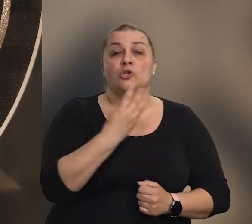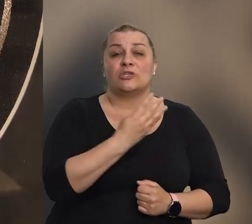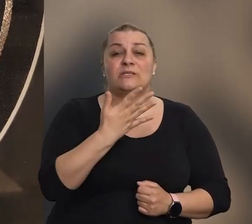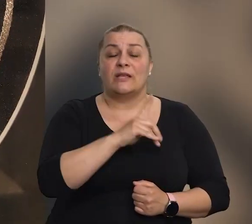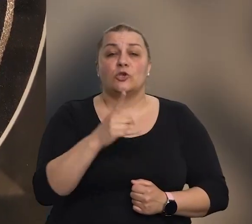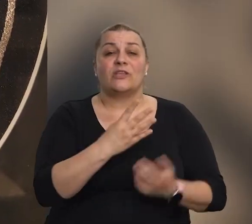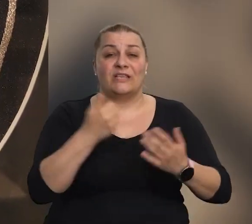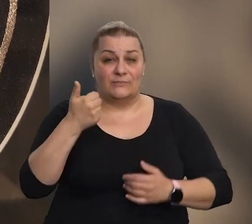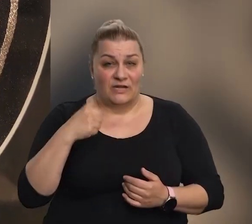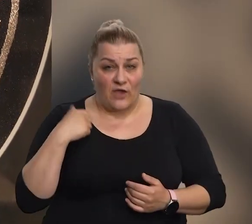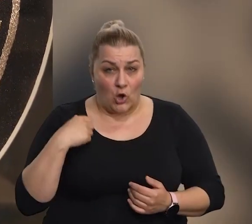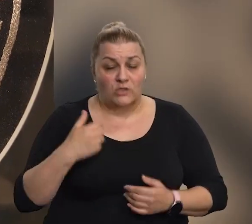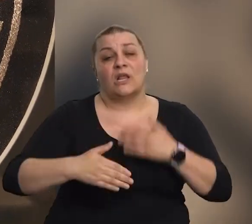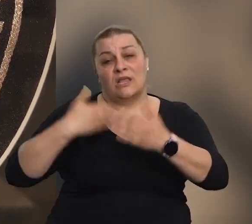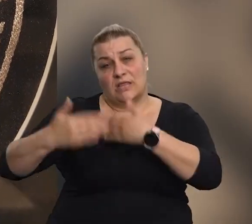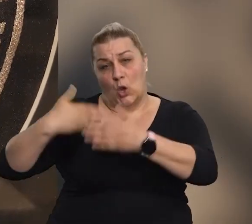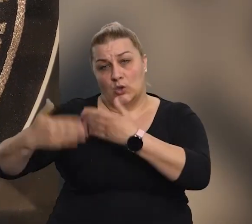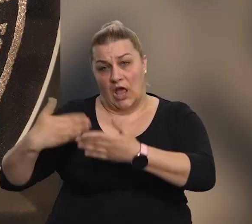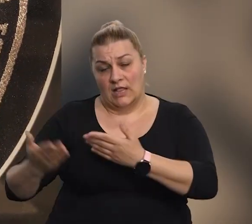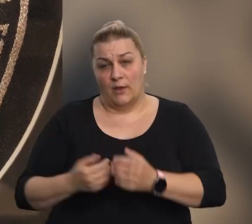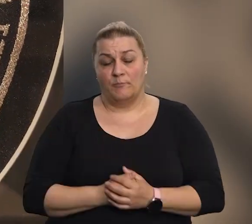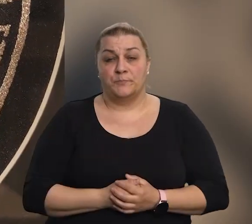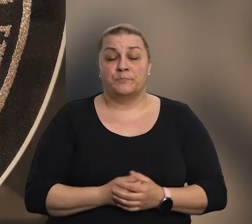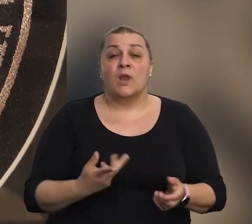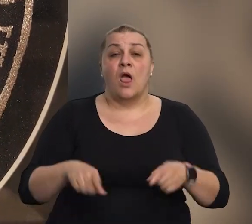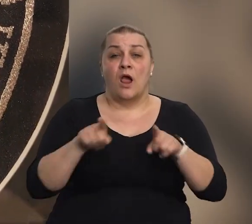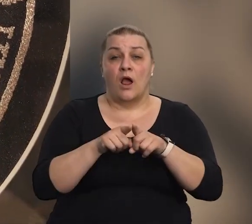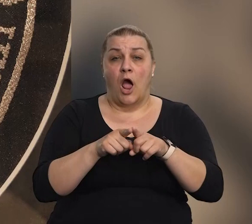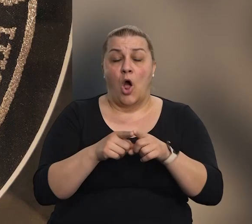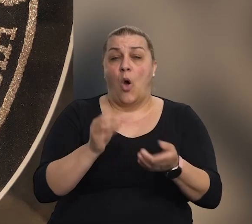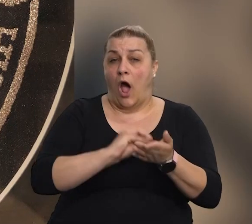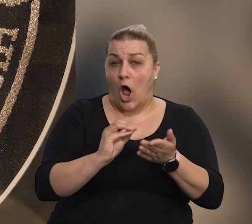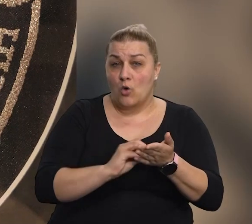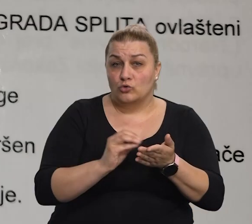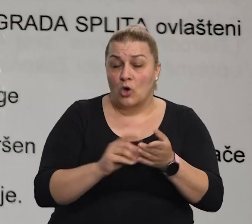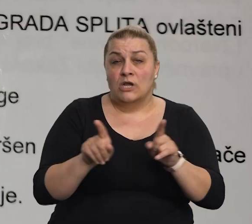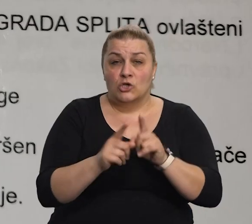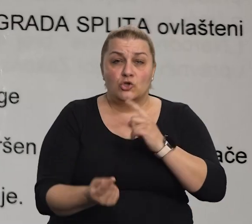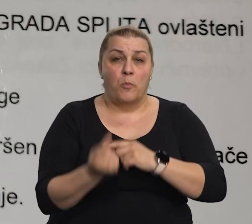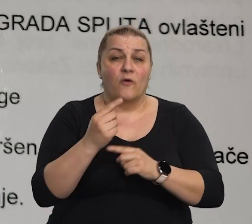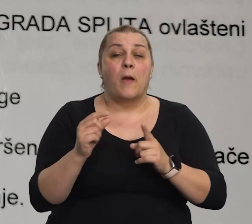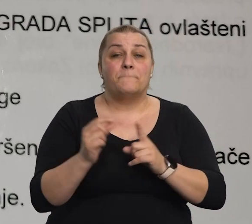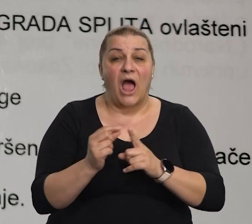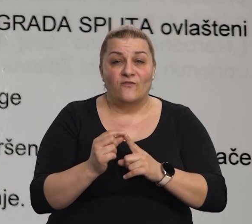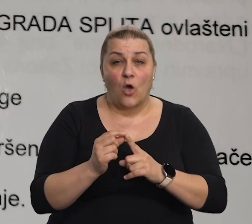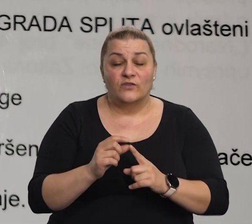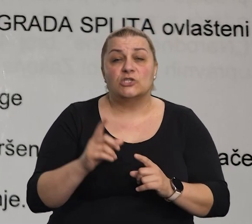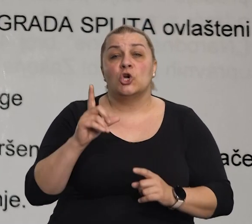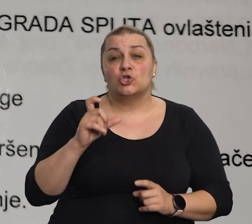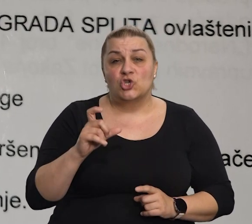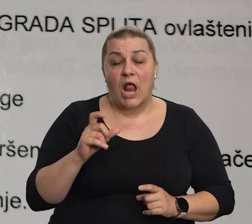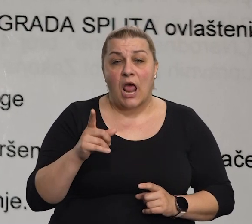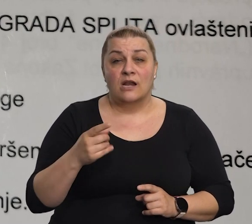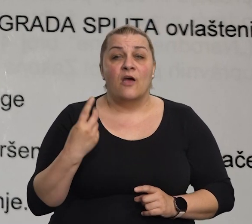1991. itd. Kao autori pojavili su se među ostalim Alois Pavlović, Joško Čelan,